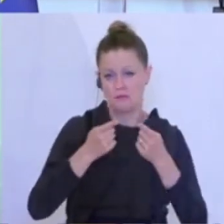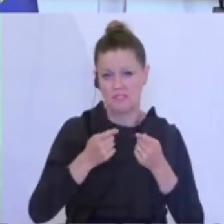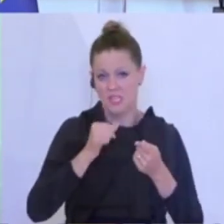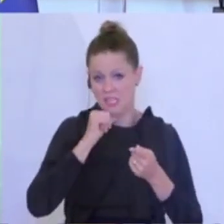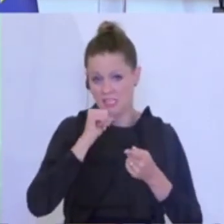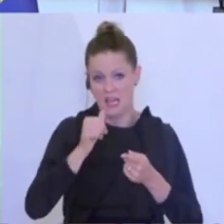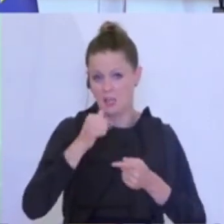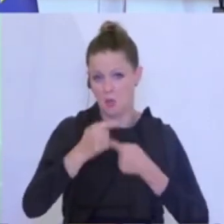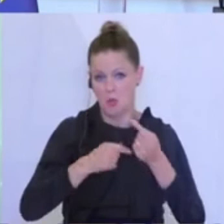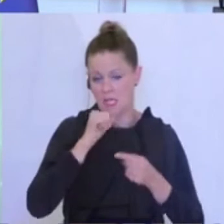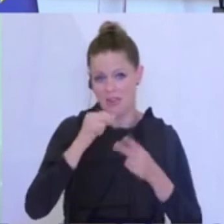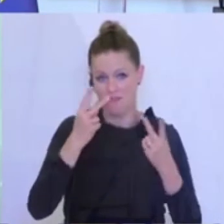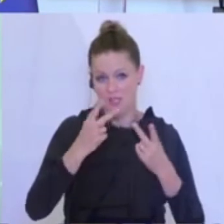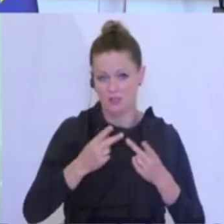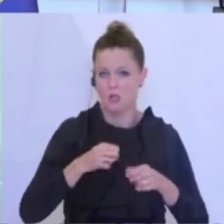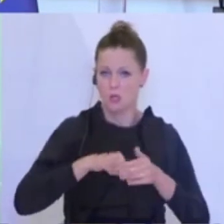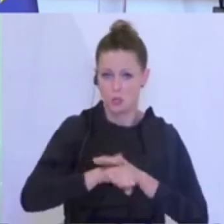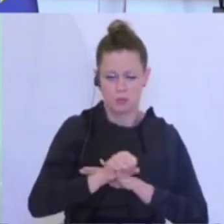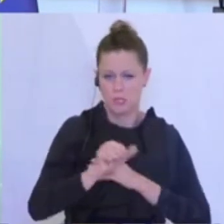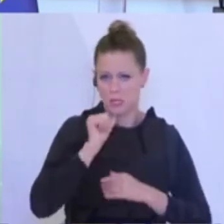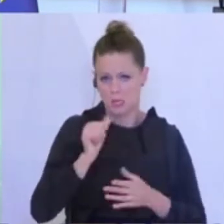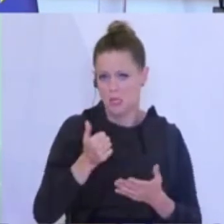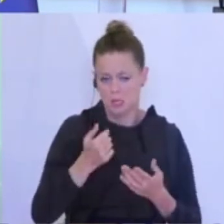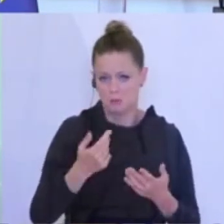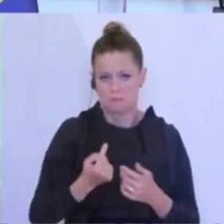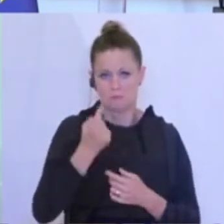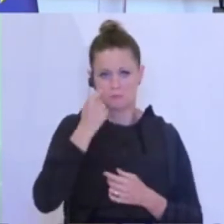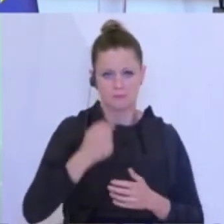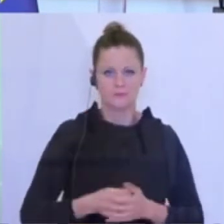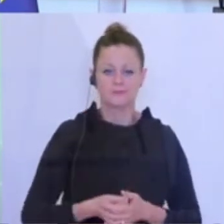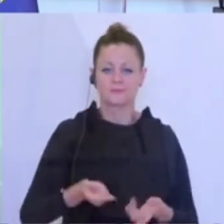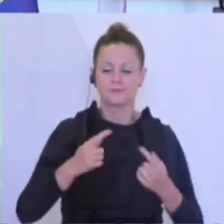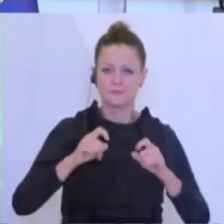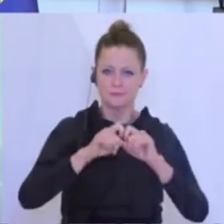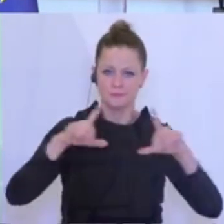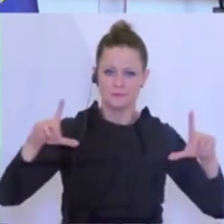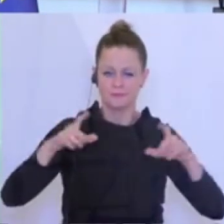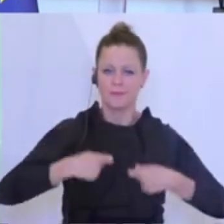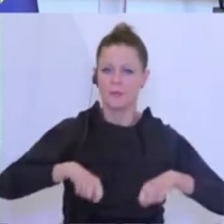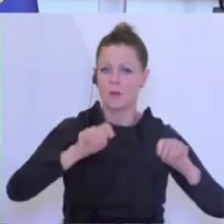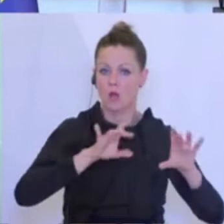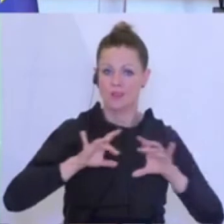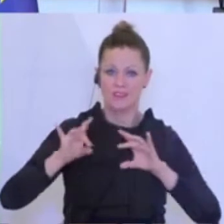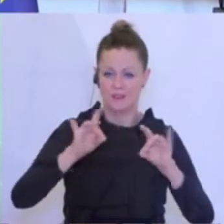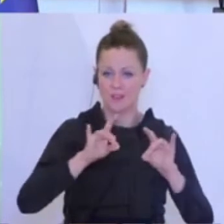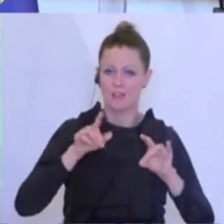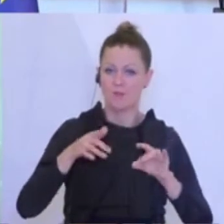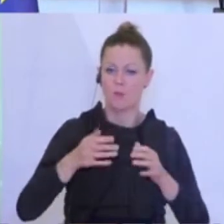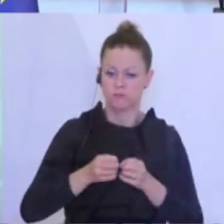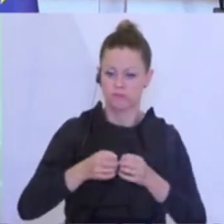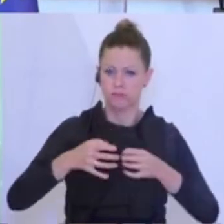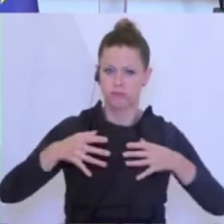Rolle. Die nächste Karte zeigt die Bautätigkeit. In stark wachsenden Regionen sind klarerweise